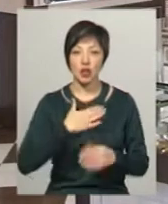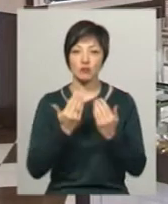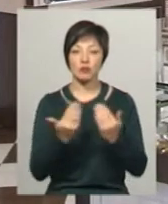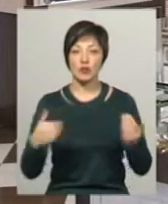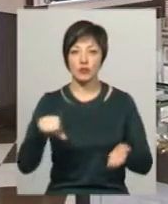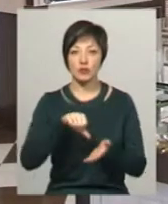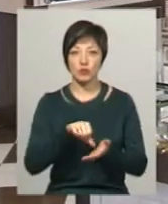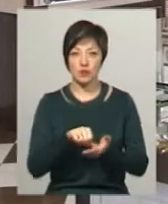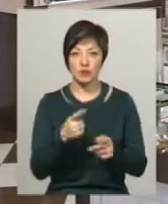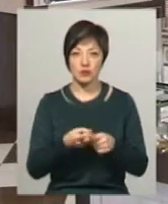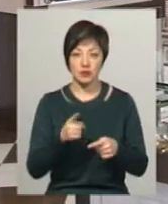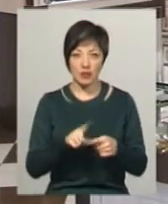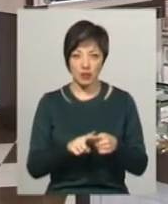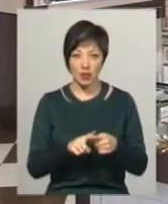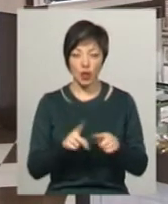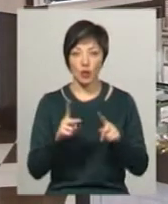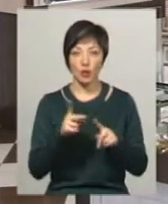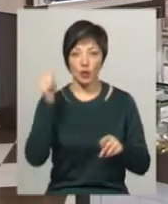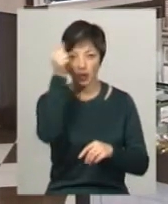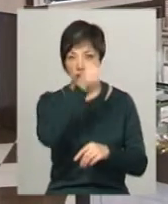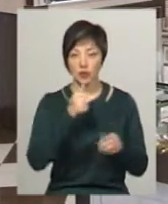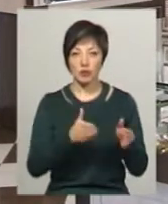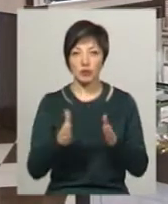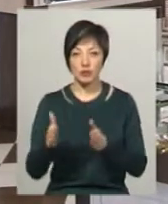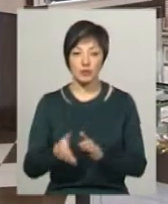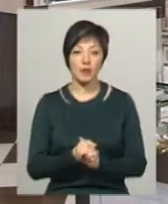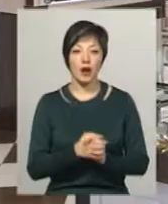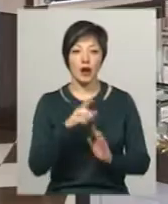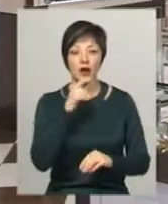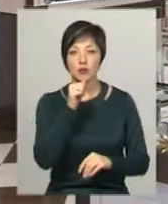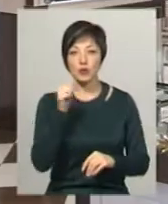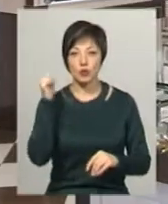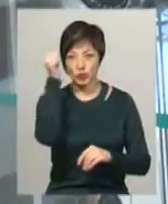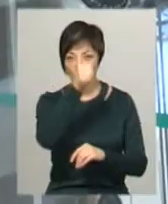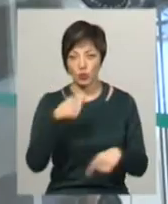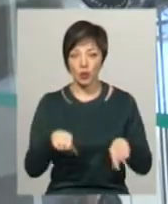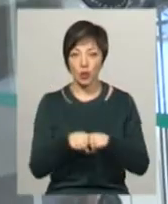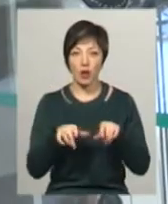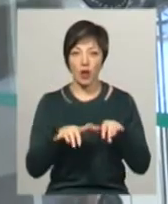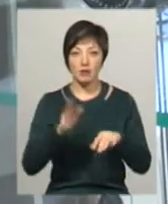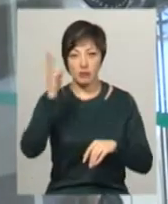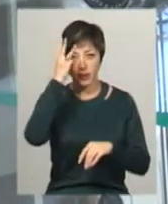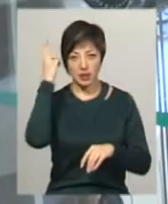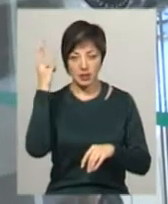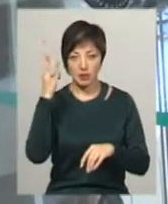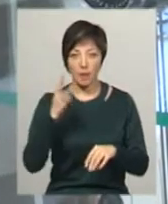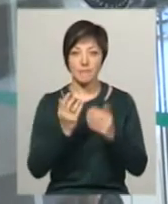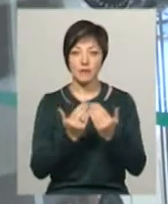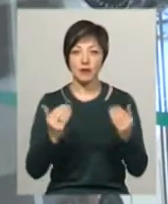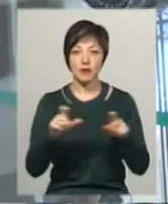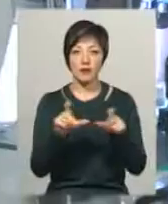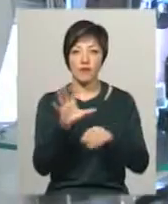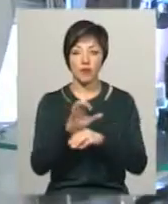приймає участь у ній другий рік поспіль. Віталій Савін каже, минулого року до такої акції у Хмельницькому музеї-студії